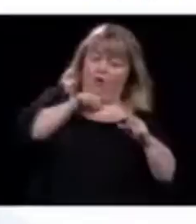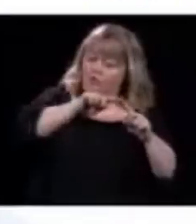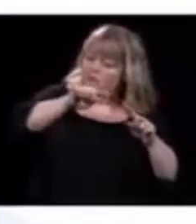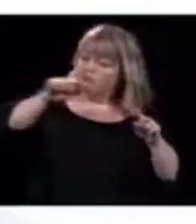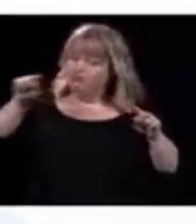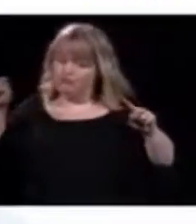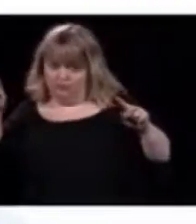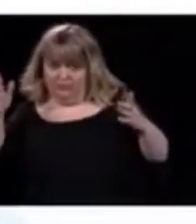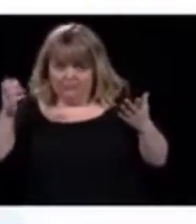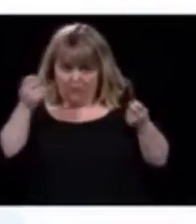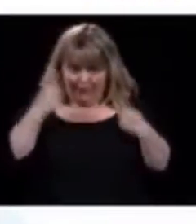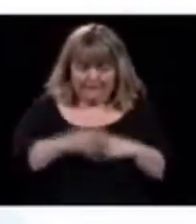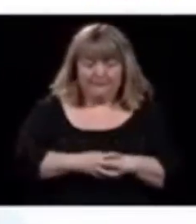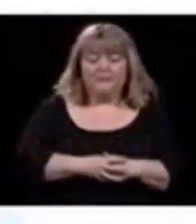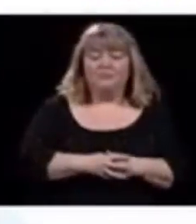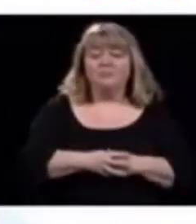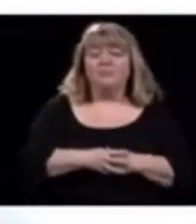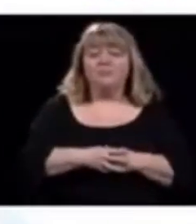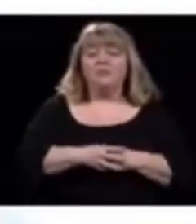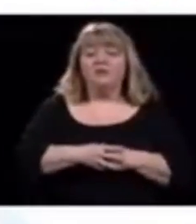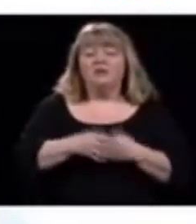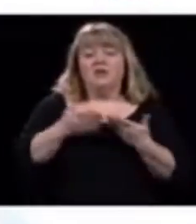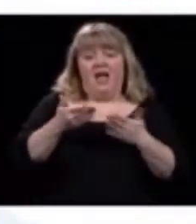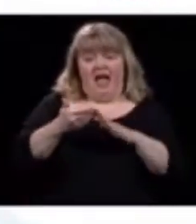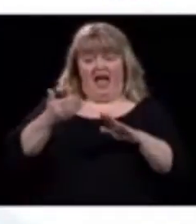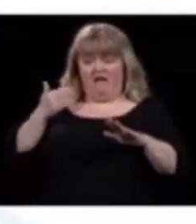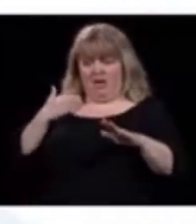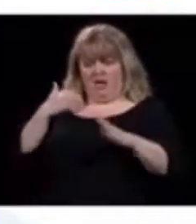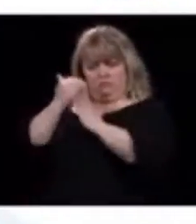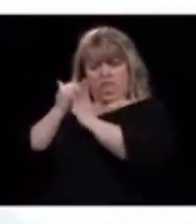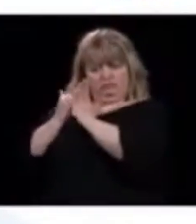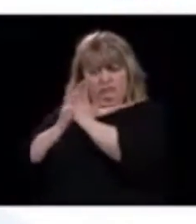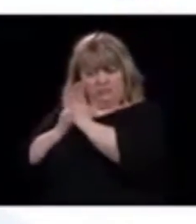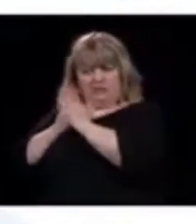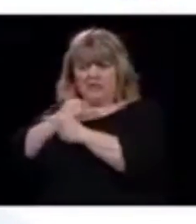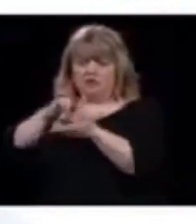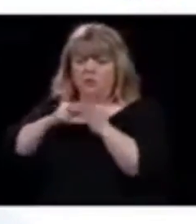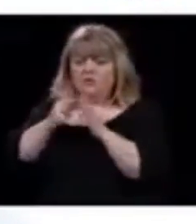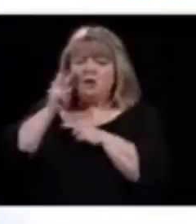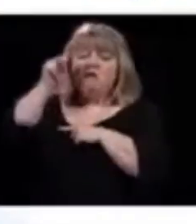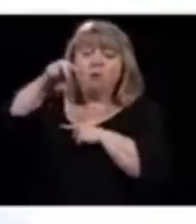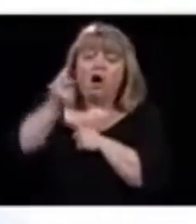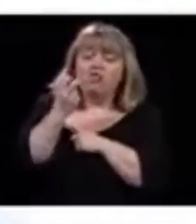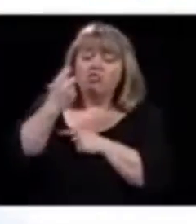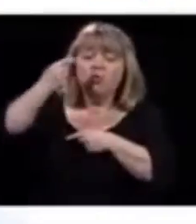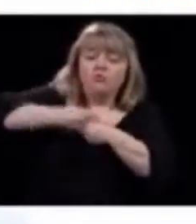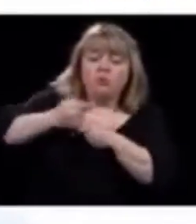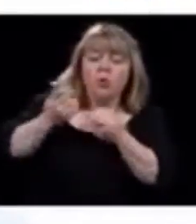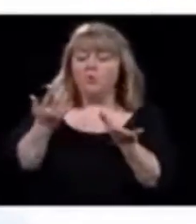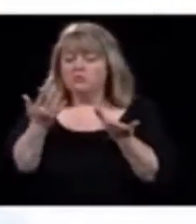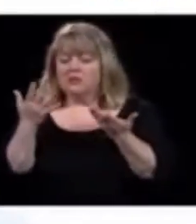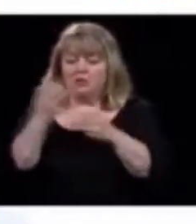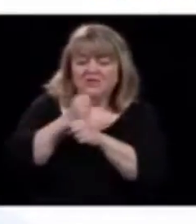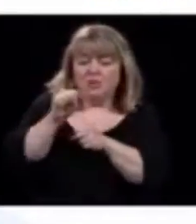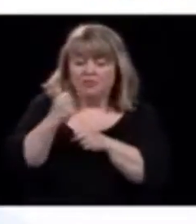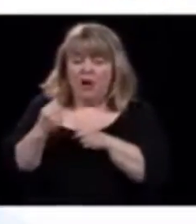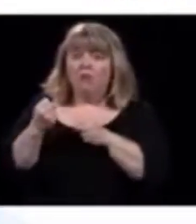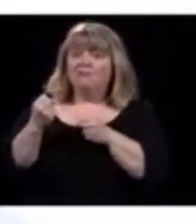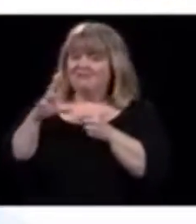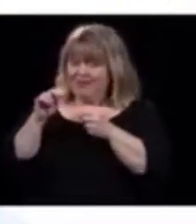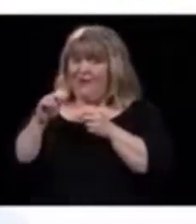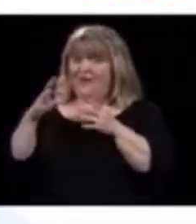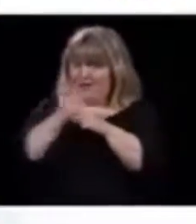on a déjà les effets de ce qu'on a fait quand on a dit que prenait 12 jours, mais encore mieux, on est en train d'aplatir plus loin.